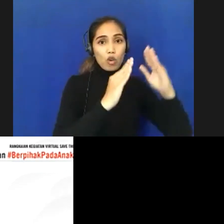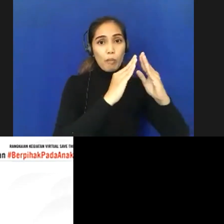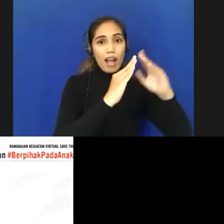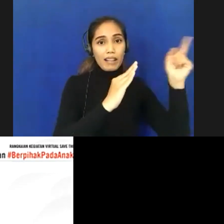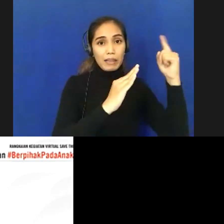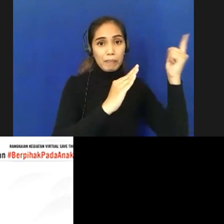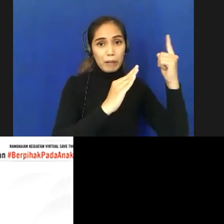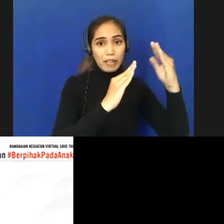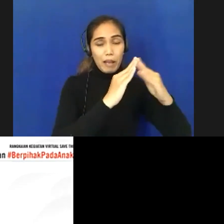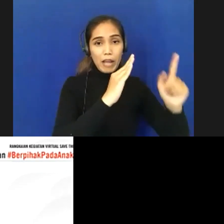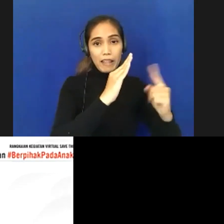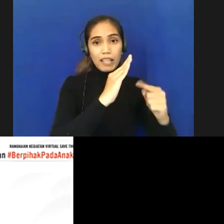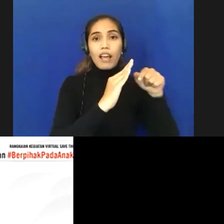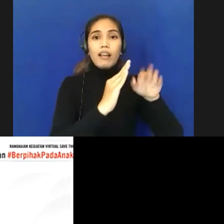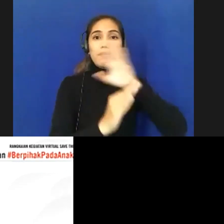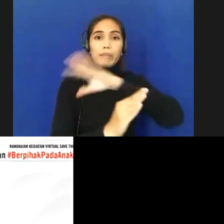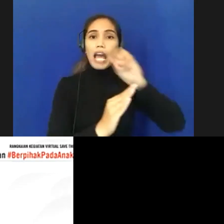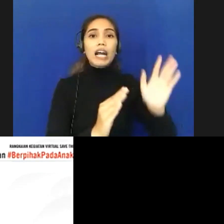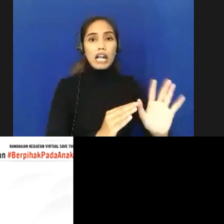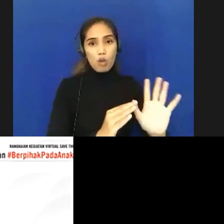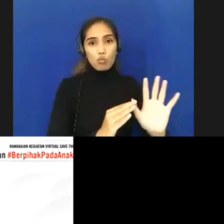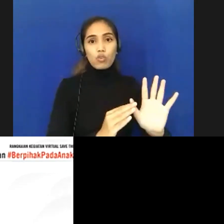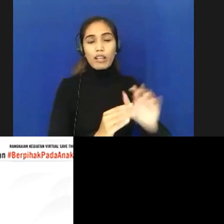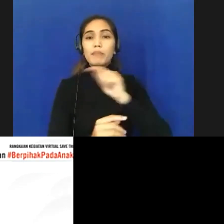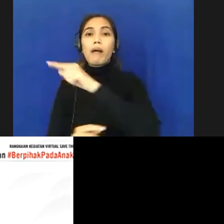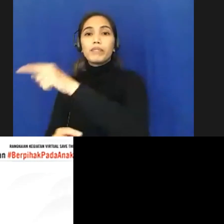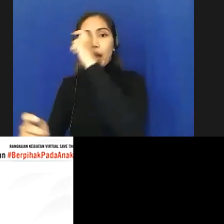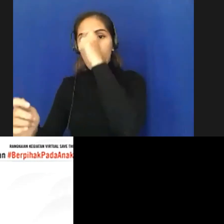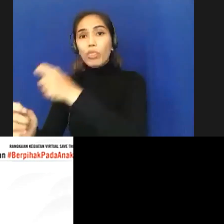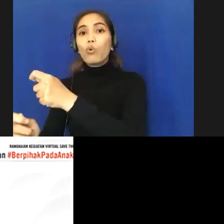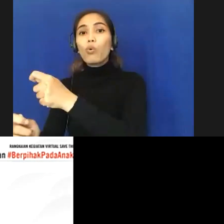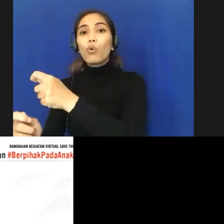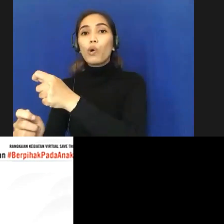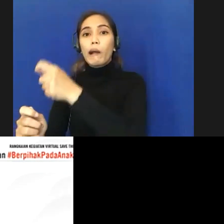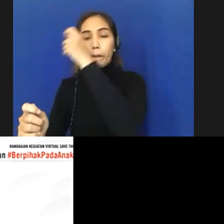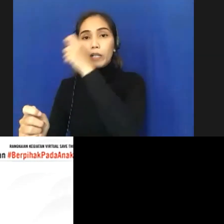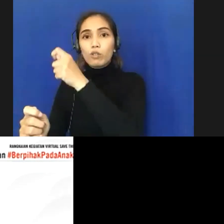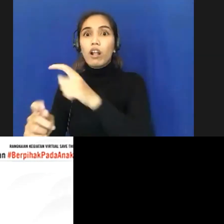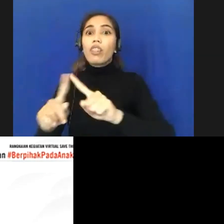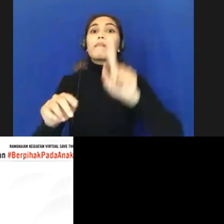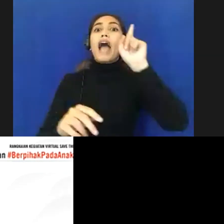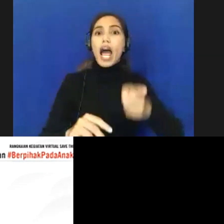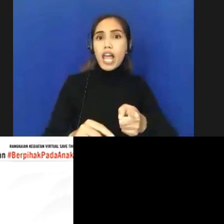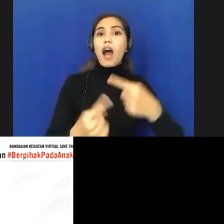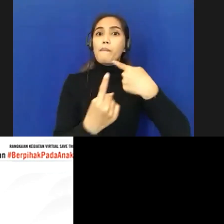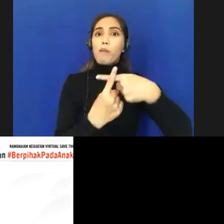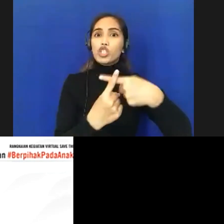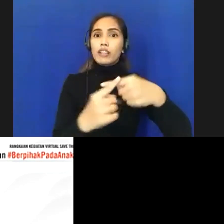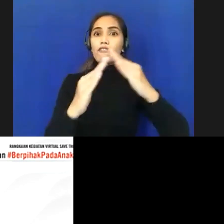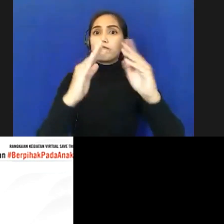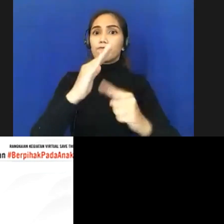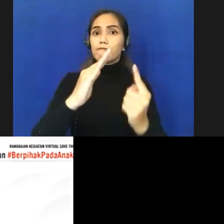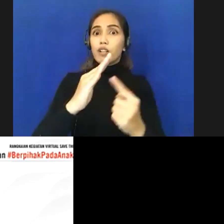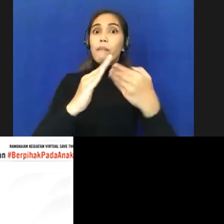sekitar atau tetangga atau bahkan perangkat desa ini mereka yang dalam istilah bandel sudah diberitahu jangan keluar rumah